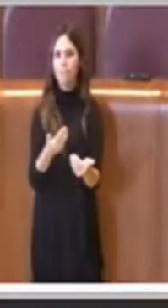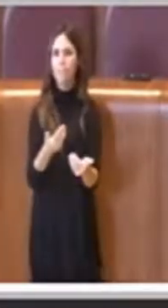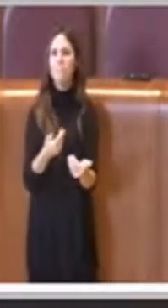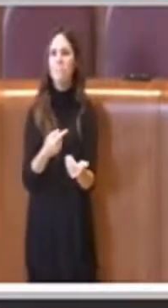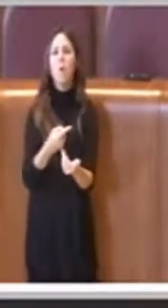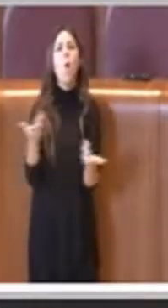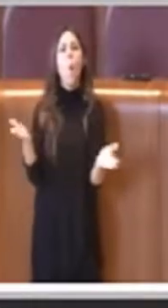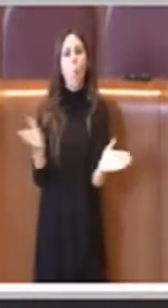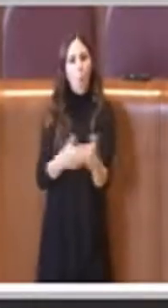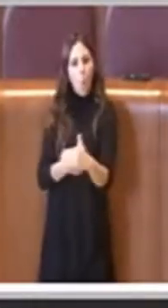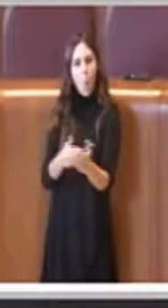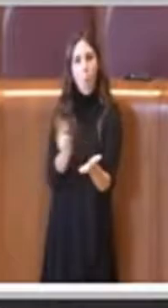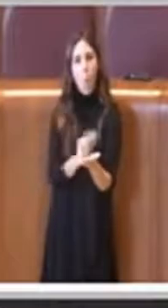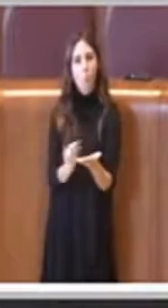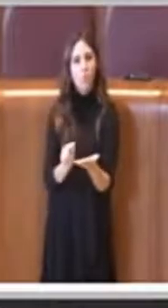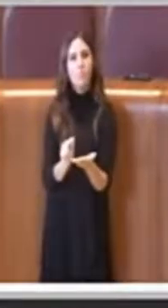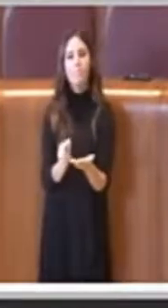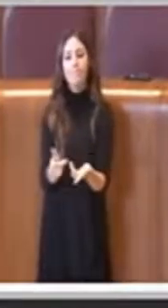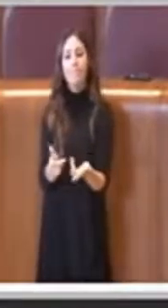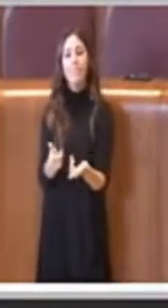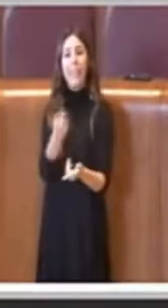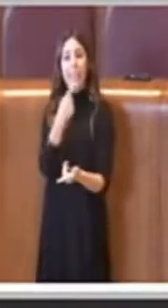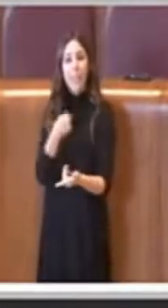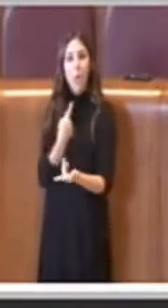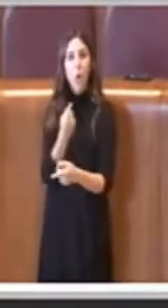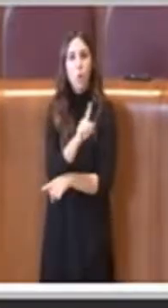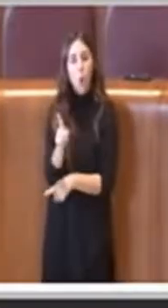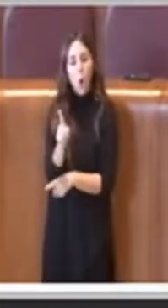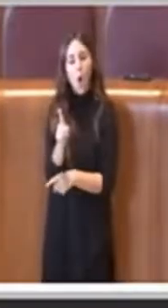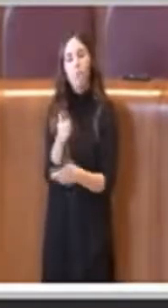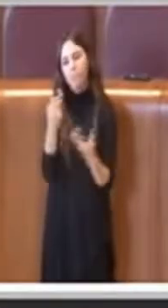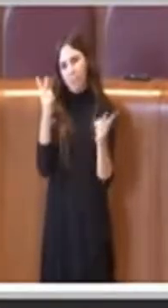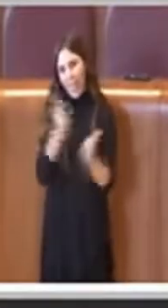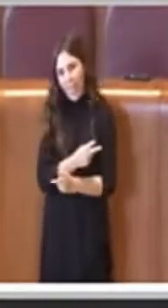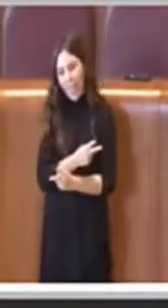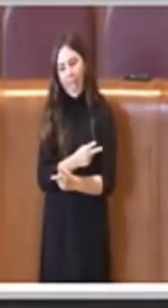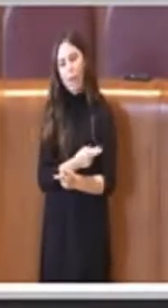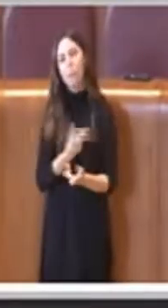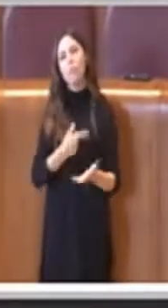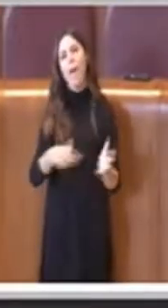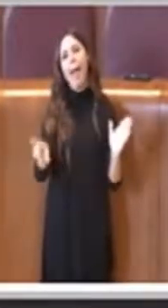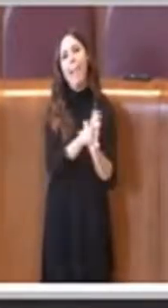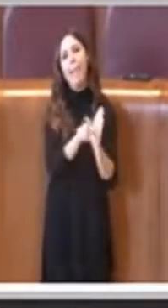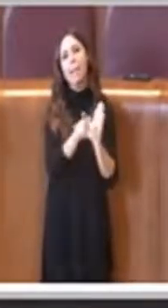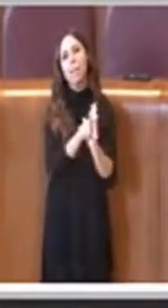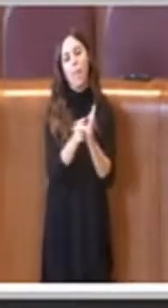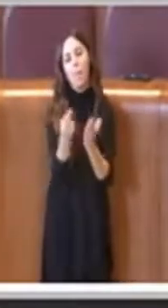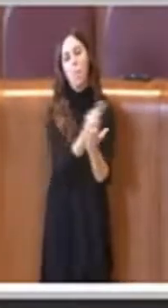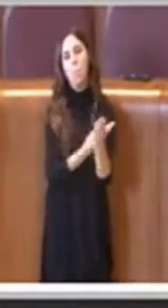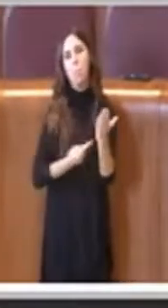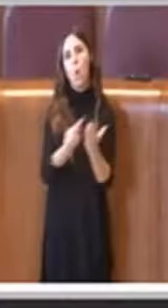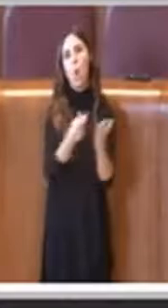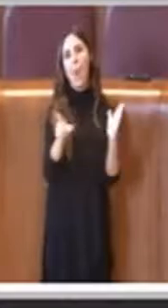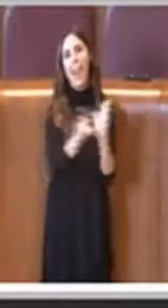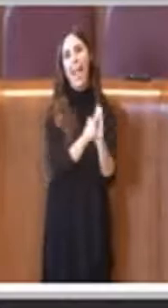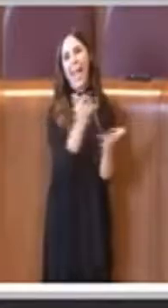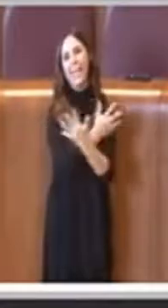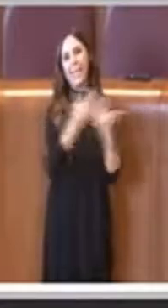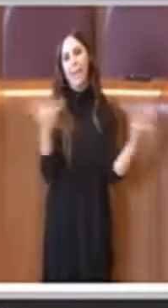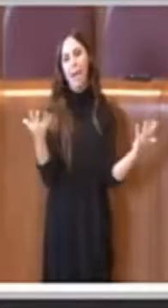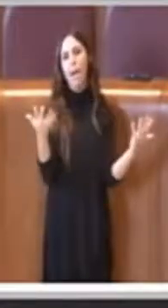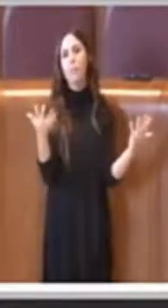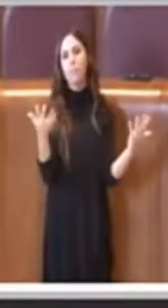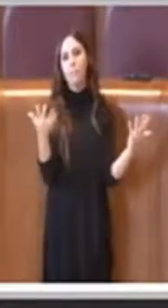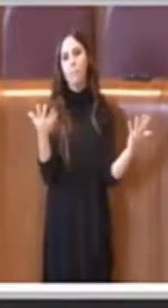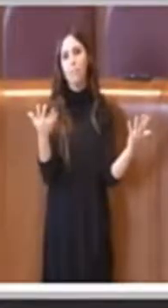uffici, un no chiaramente legittimato insomma da un disegno di legge molto chiaro che appunto la legge